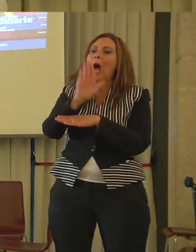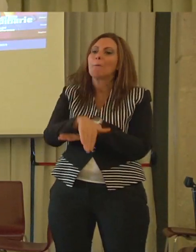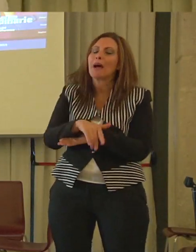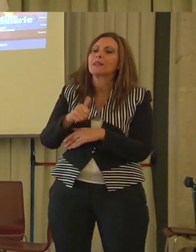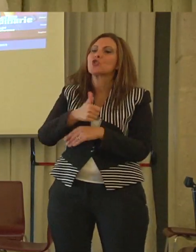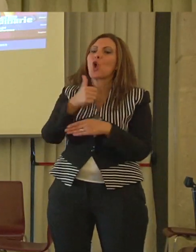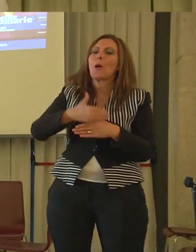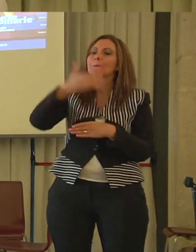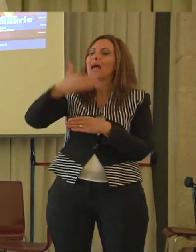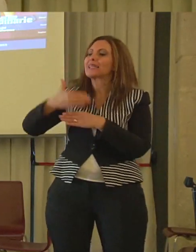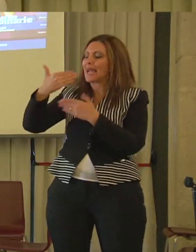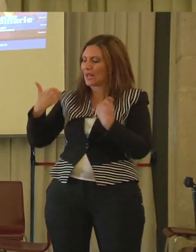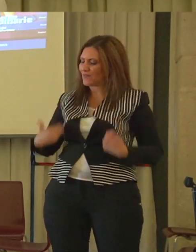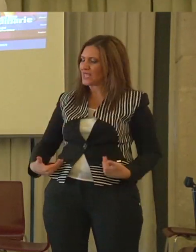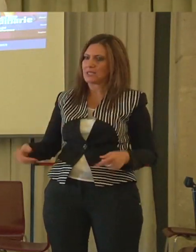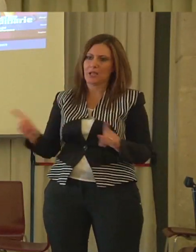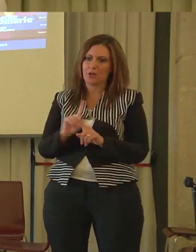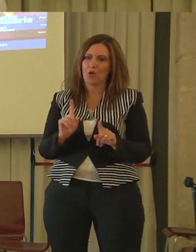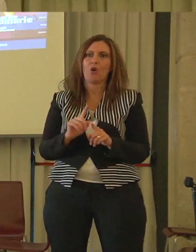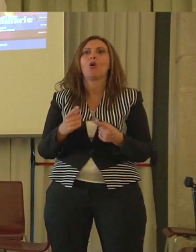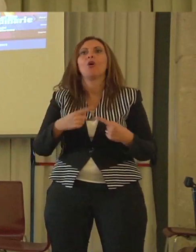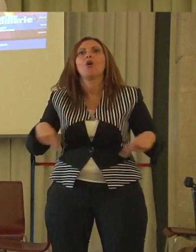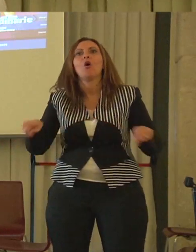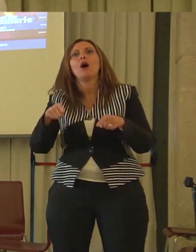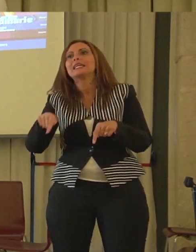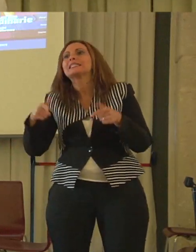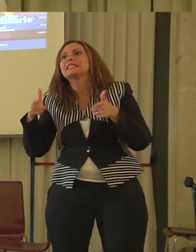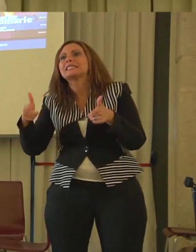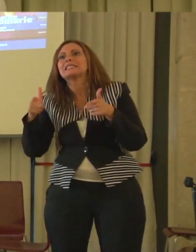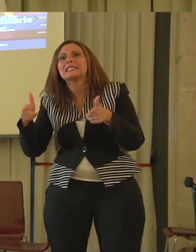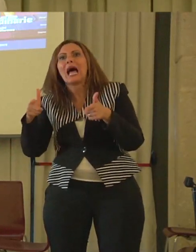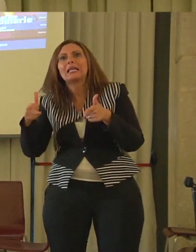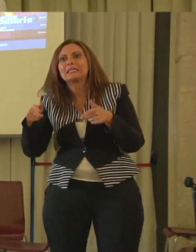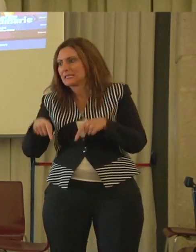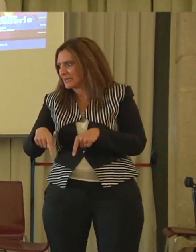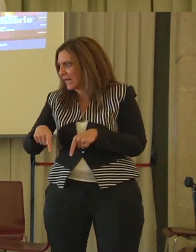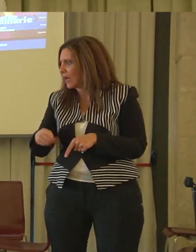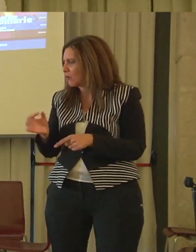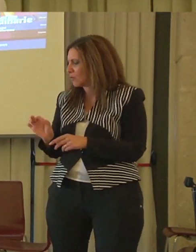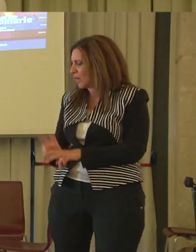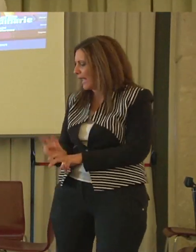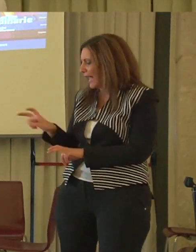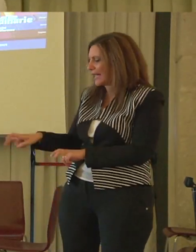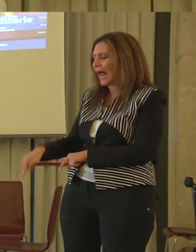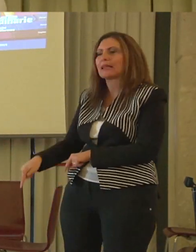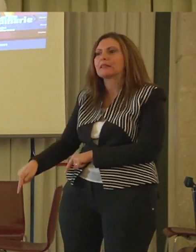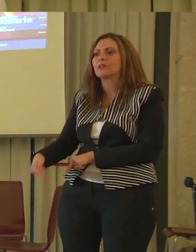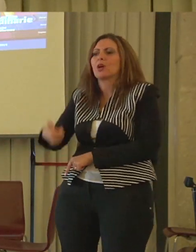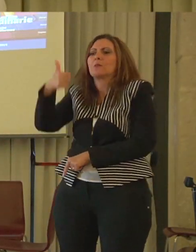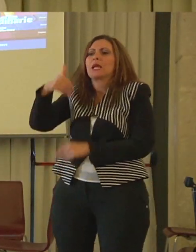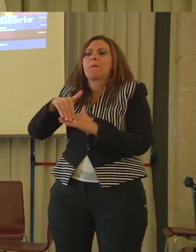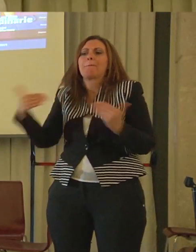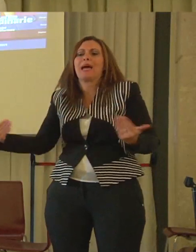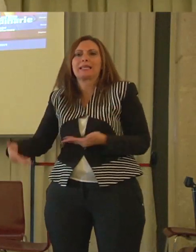le barriere fisiche. In fondo, in questa stanza la prima barriera fisica è questo gradino. Quelli probabilmente ci saranno sempre. Noi